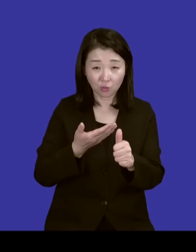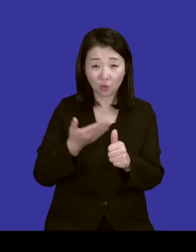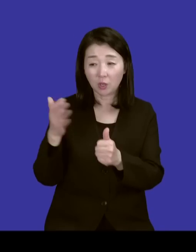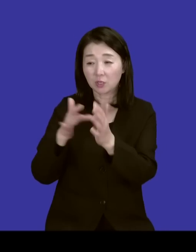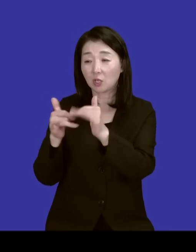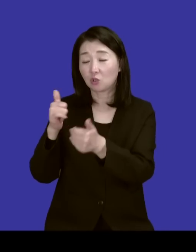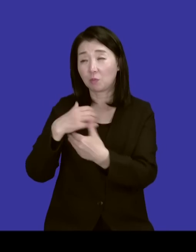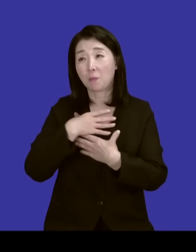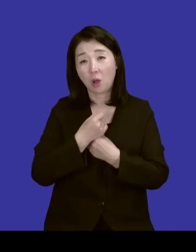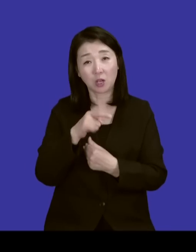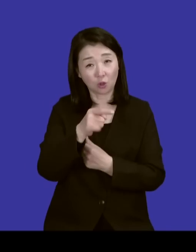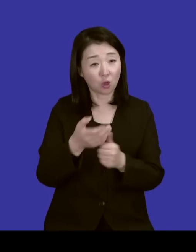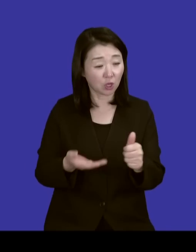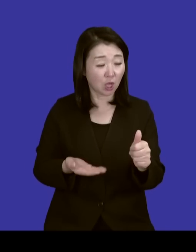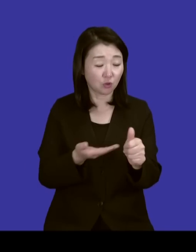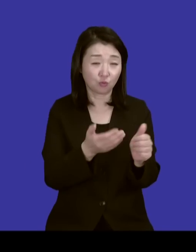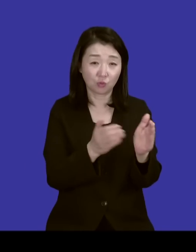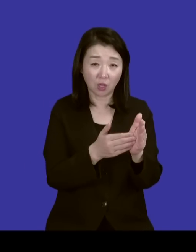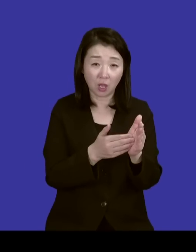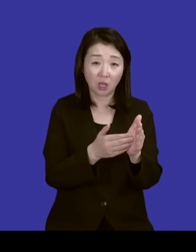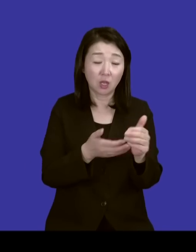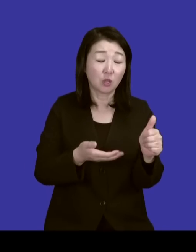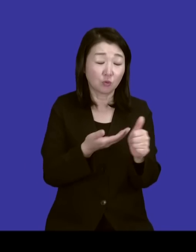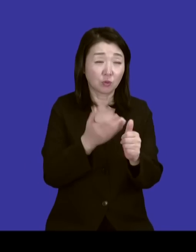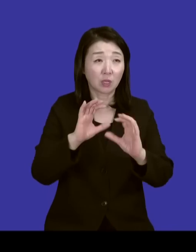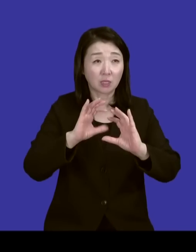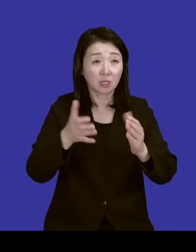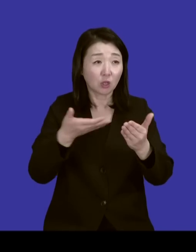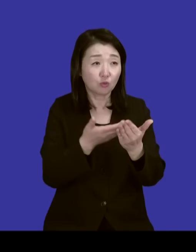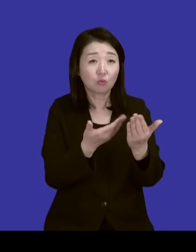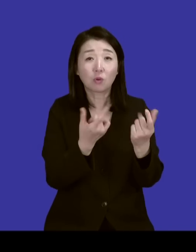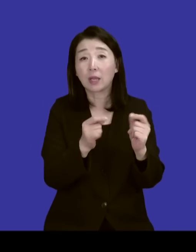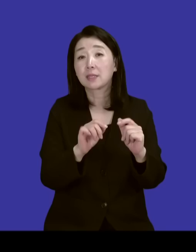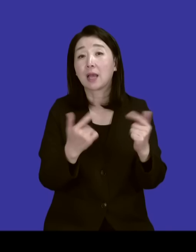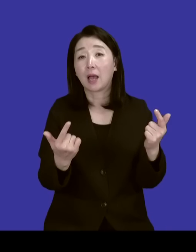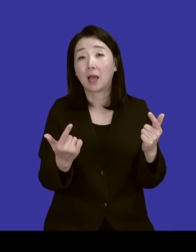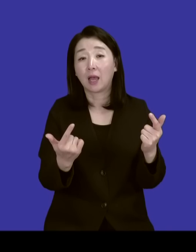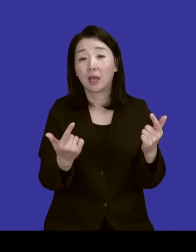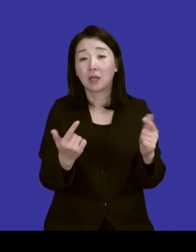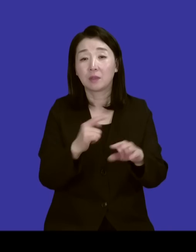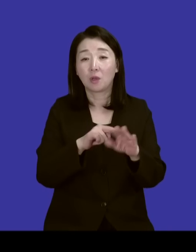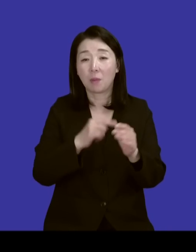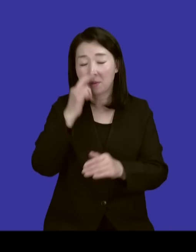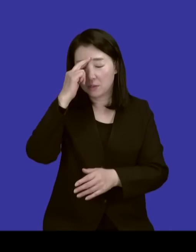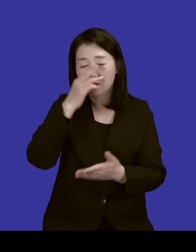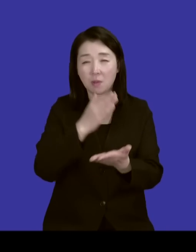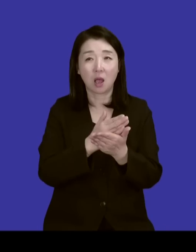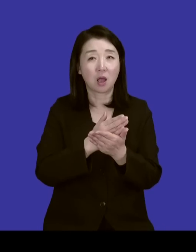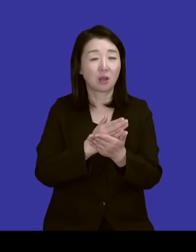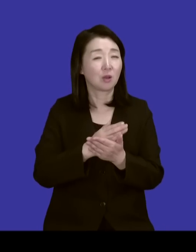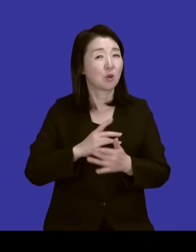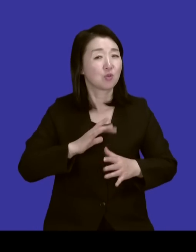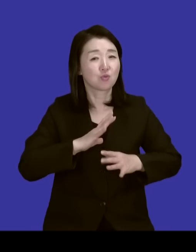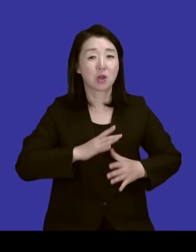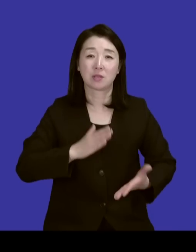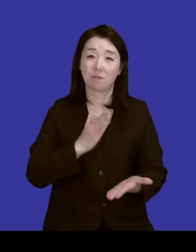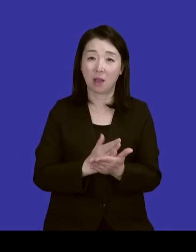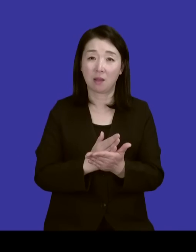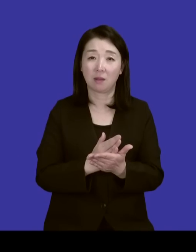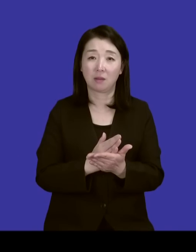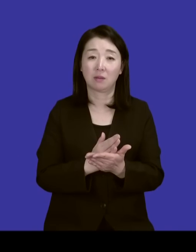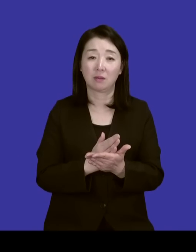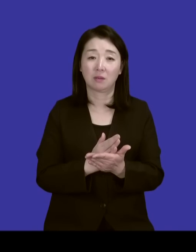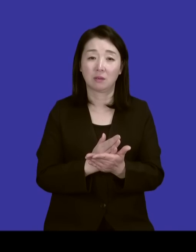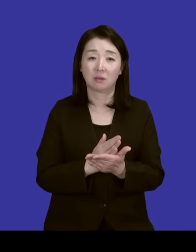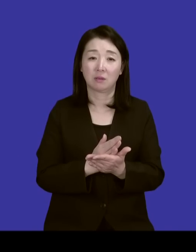너에게 주너라. 내가 너에게 주는 것은 세상이 주는 것 같지 않냐. 마음의 근신도 말고 두려워하지도 말라.